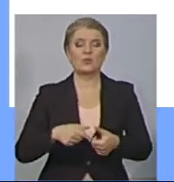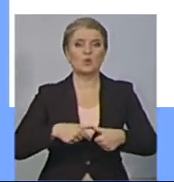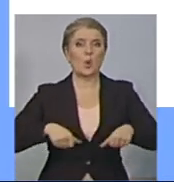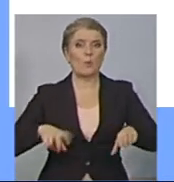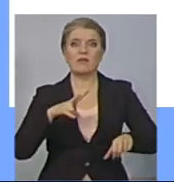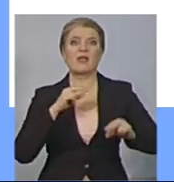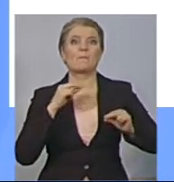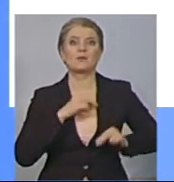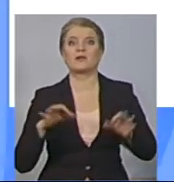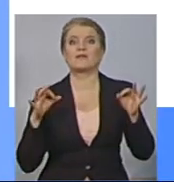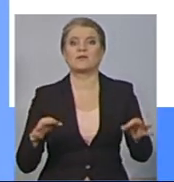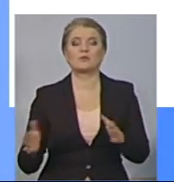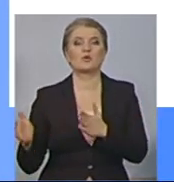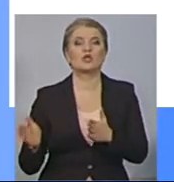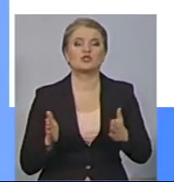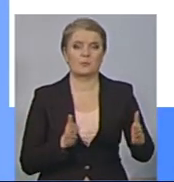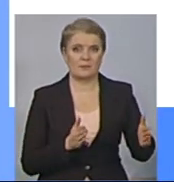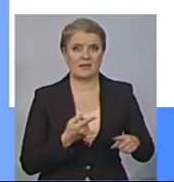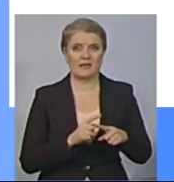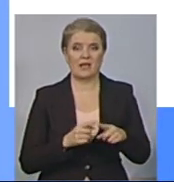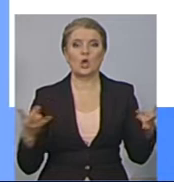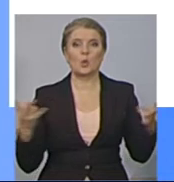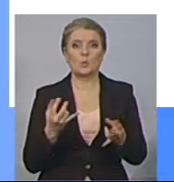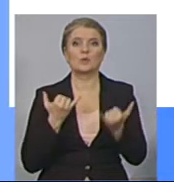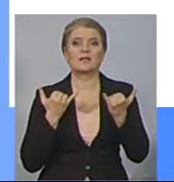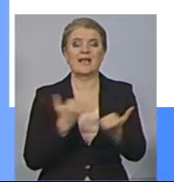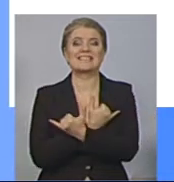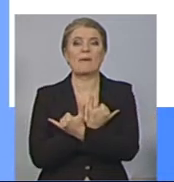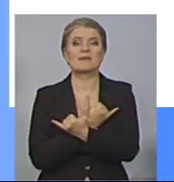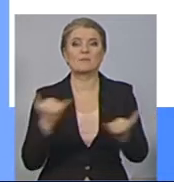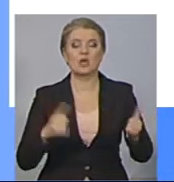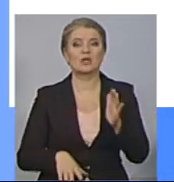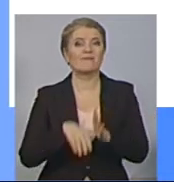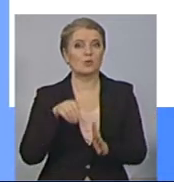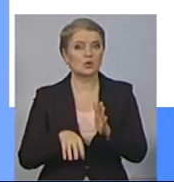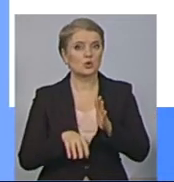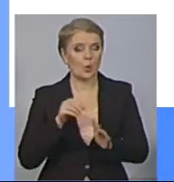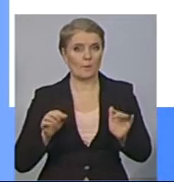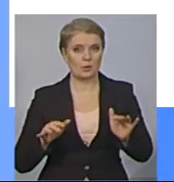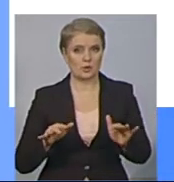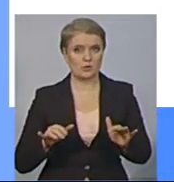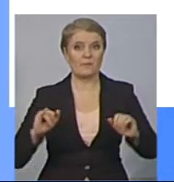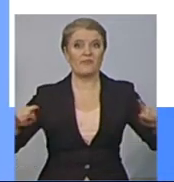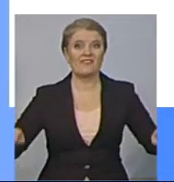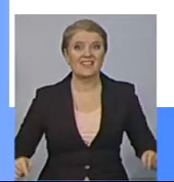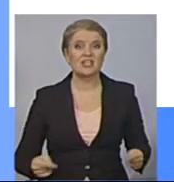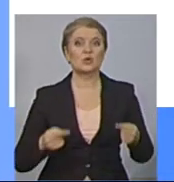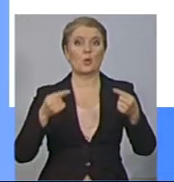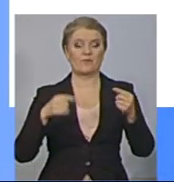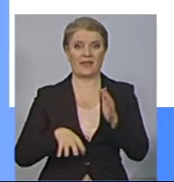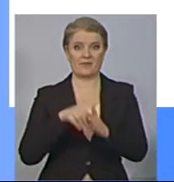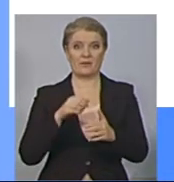режимі, який необхідний для забезпечення якорсті виборчого процесу. І відновлення виборів середини